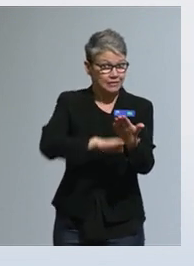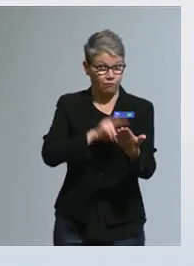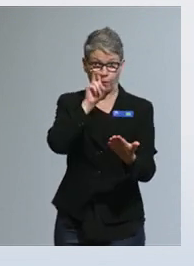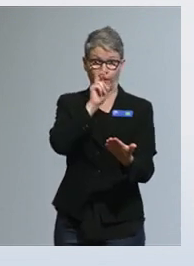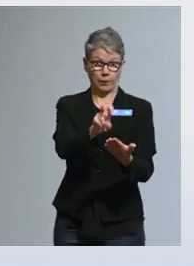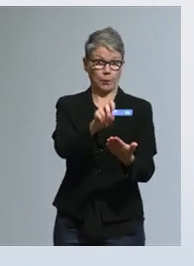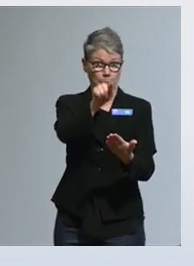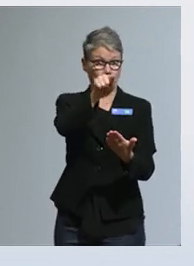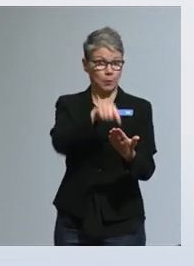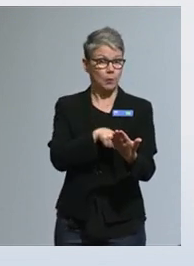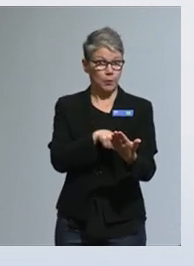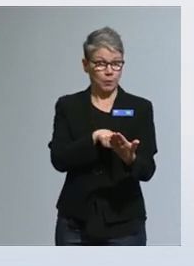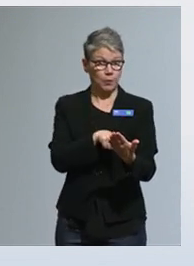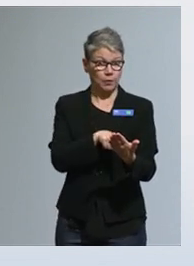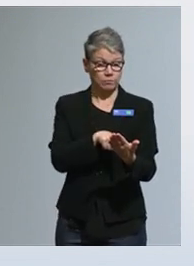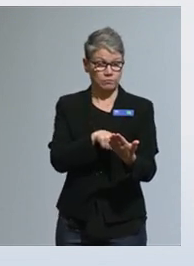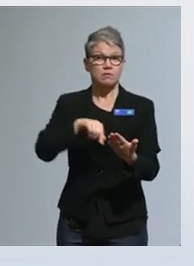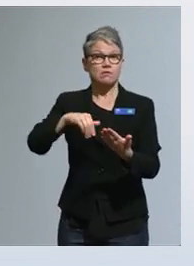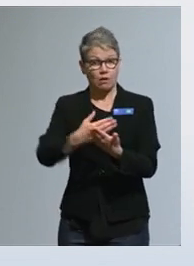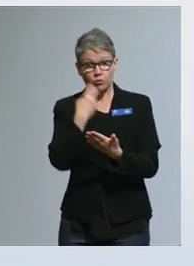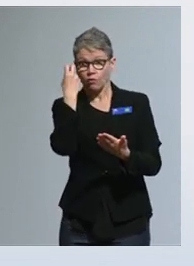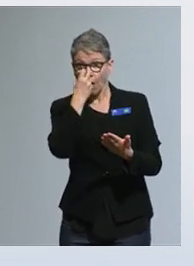näkymistä.